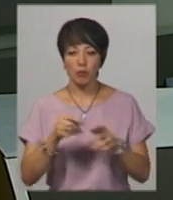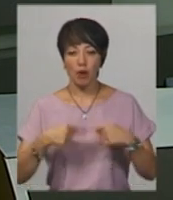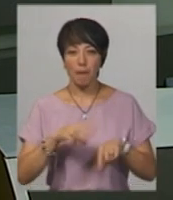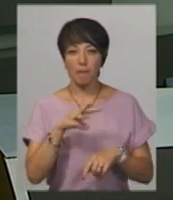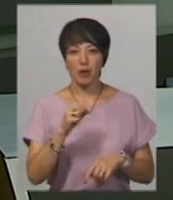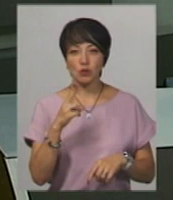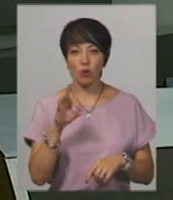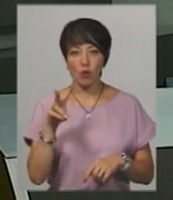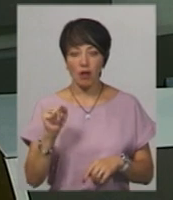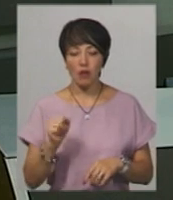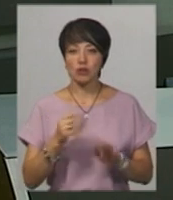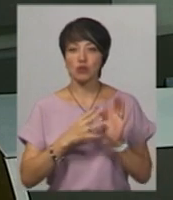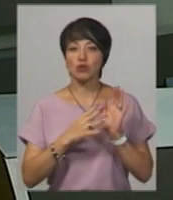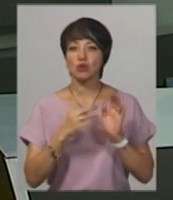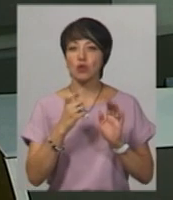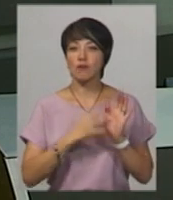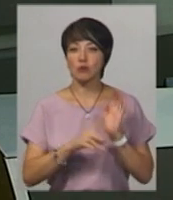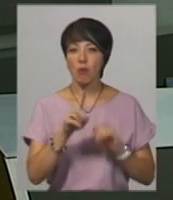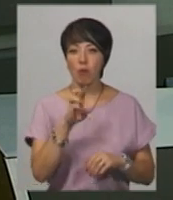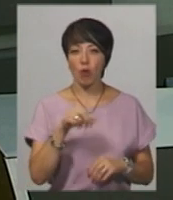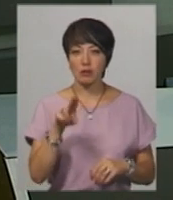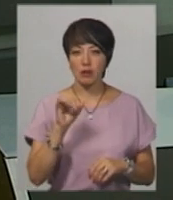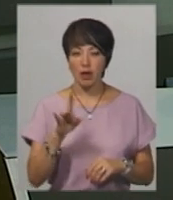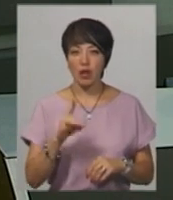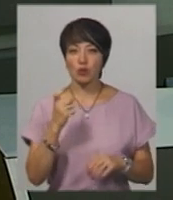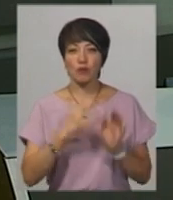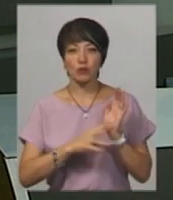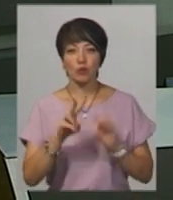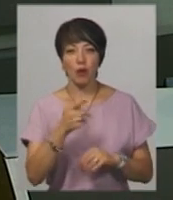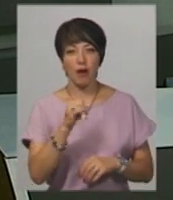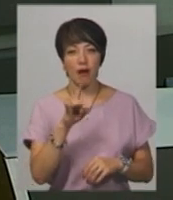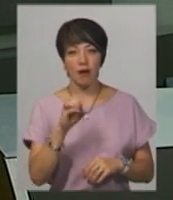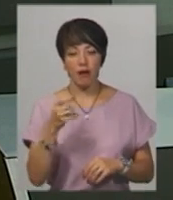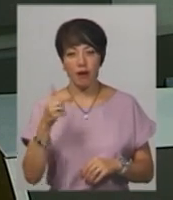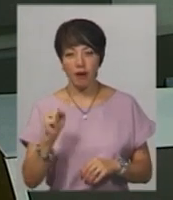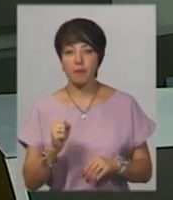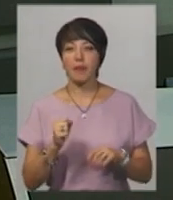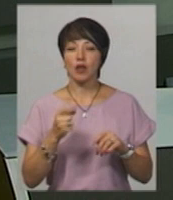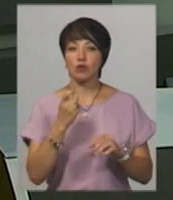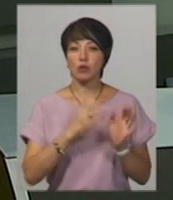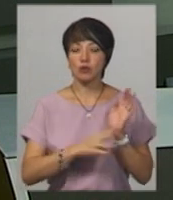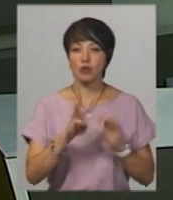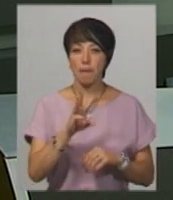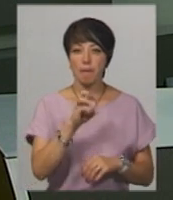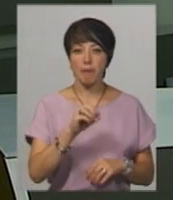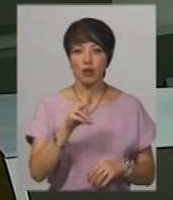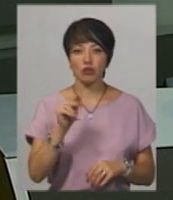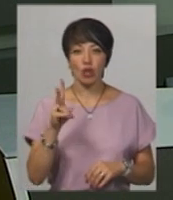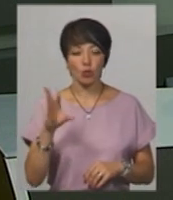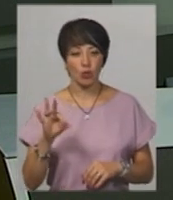Мацола. 191-й – Віктор Бондар. 192-й – Олександр Герега. 193-й – Володимир Мельниченко.